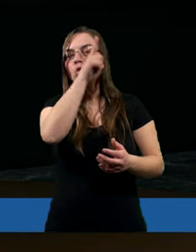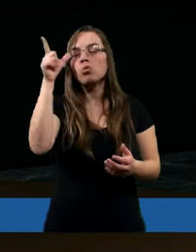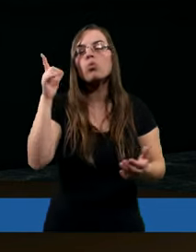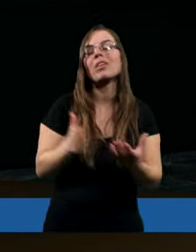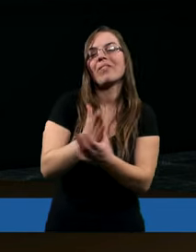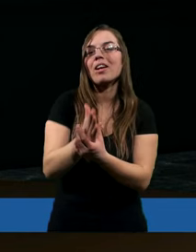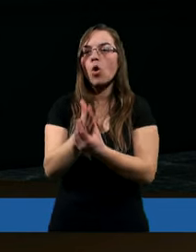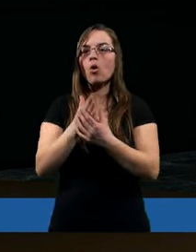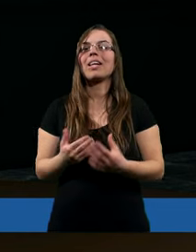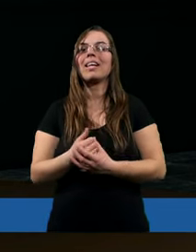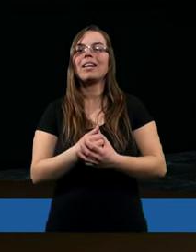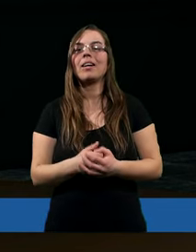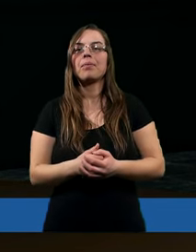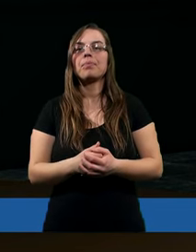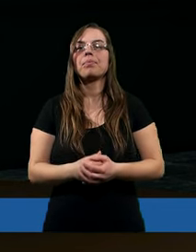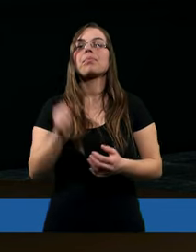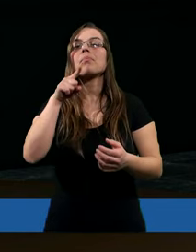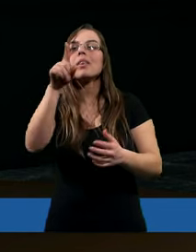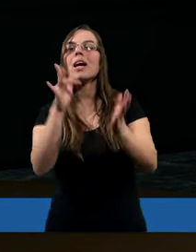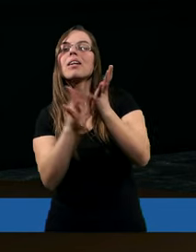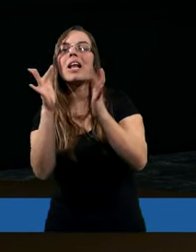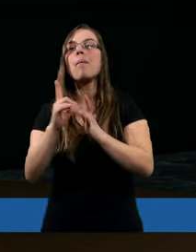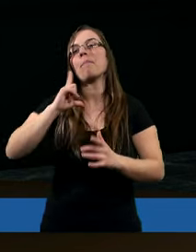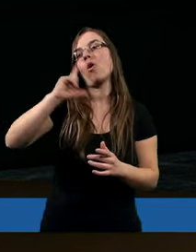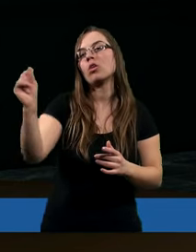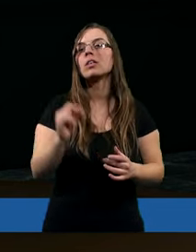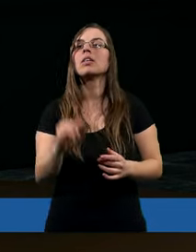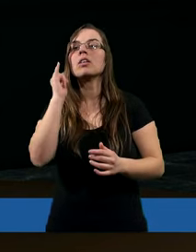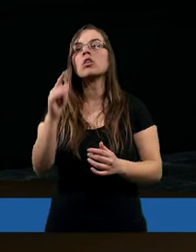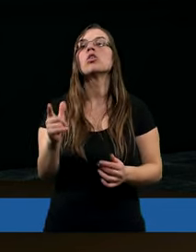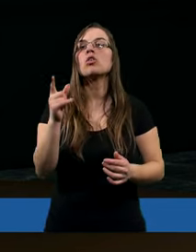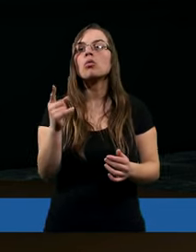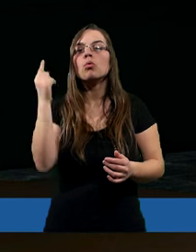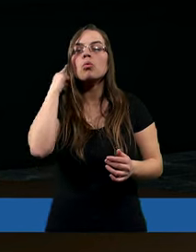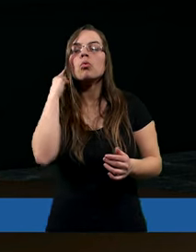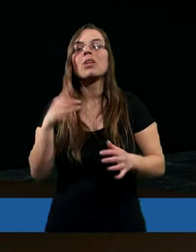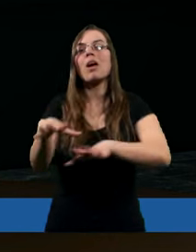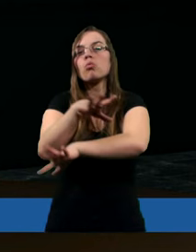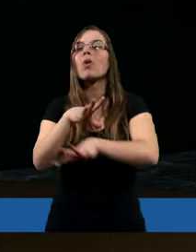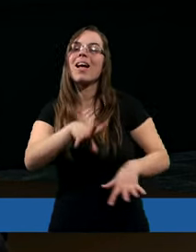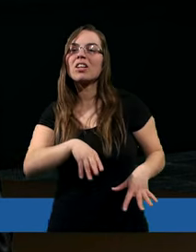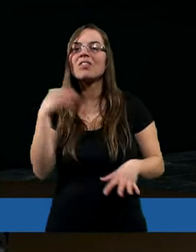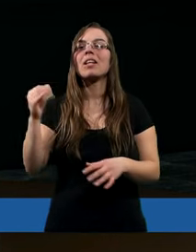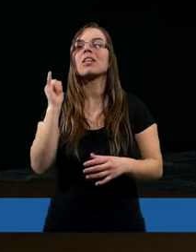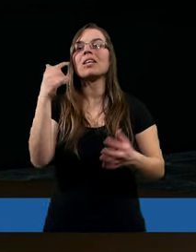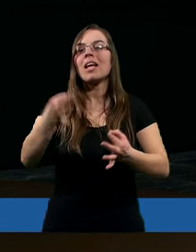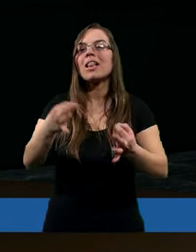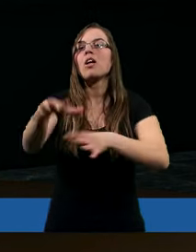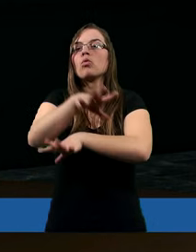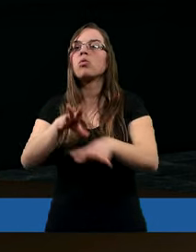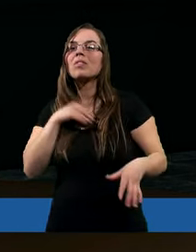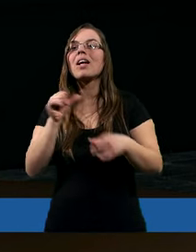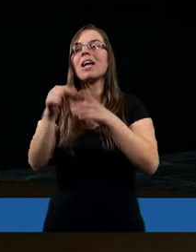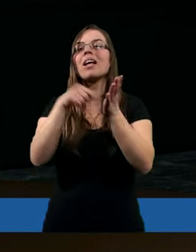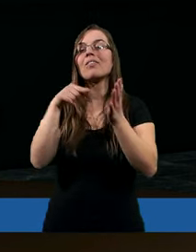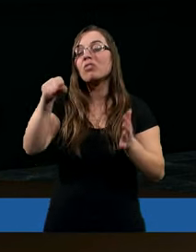ludzi wierzących. Potem Jezus poszedł i przysłał Ducha Świętego i teraz Duch Święty